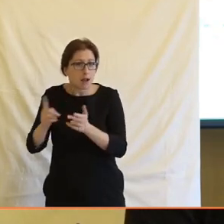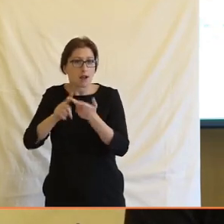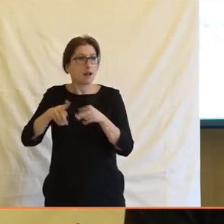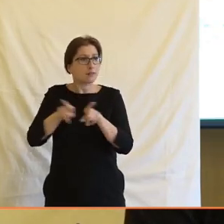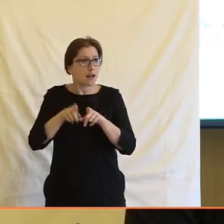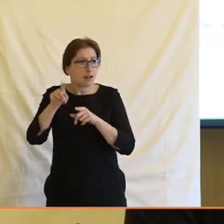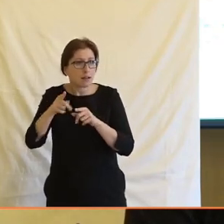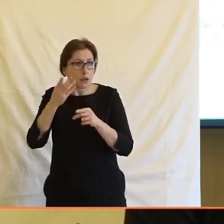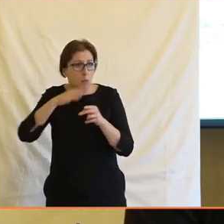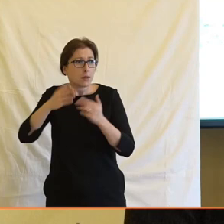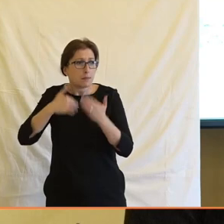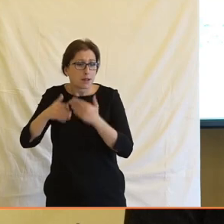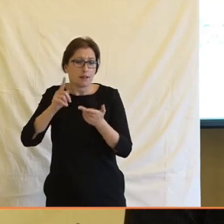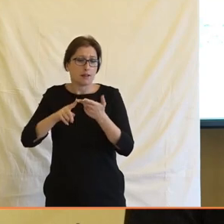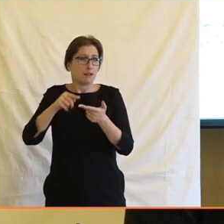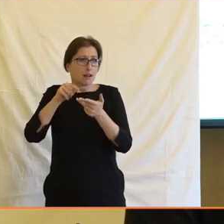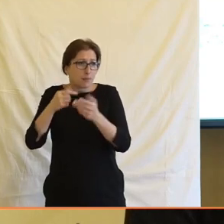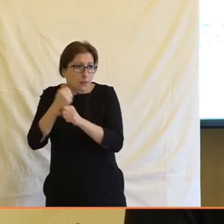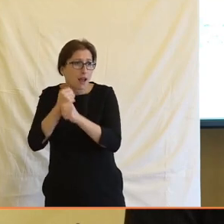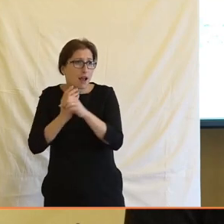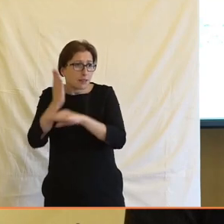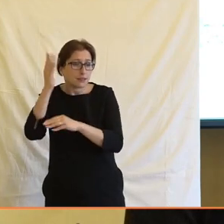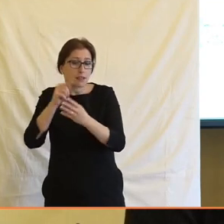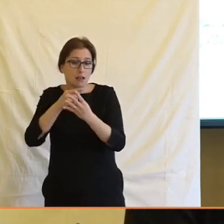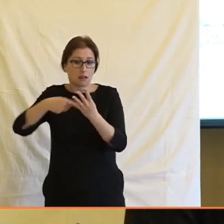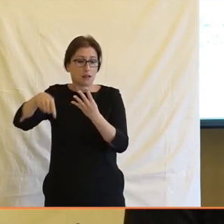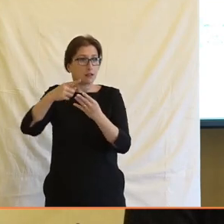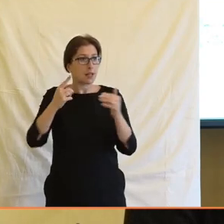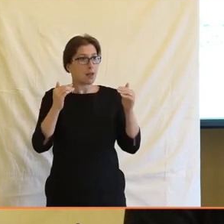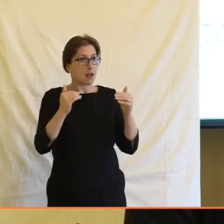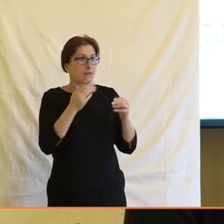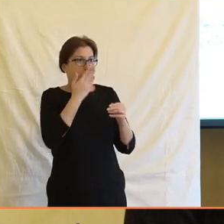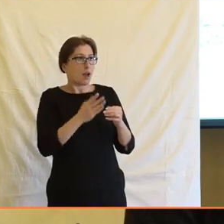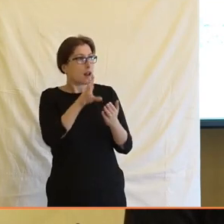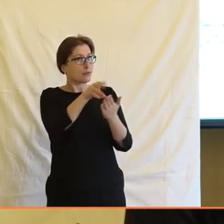toto je něco, co vlastně najednou vytláčí z té společnosti